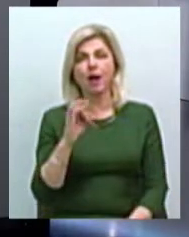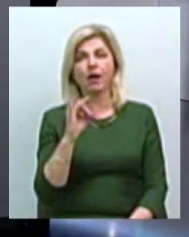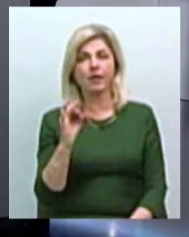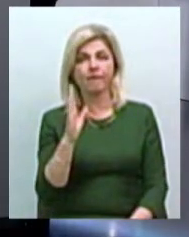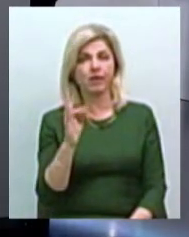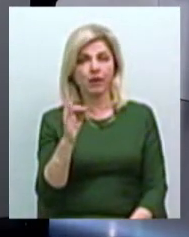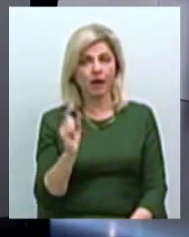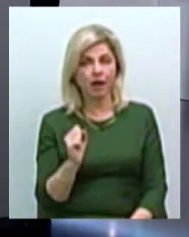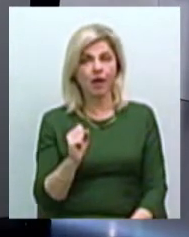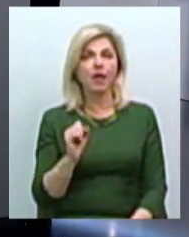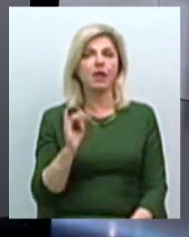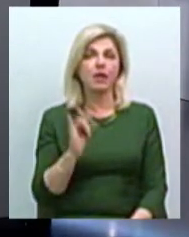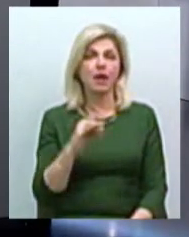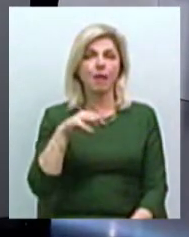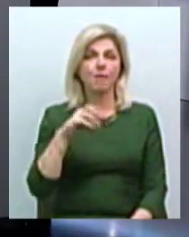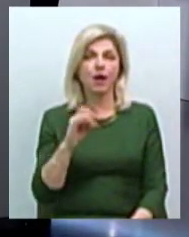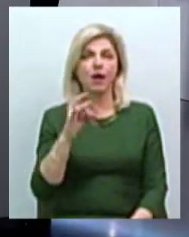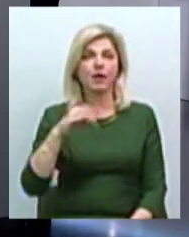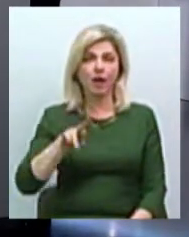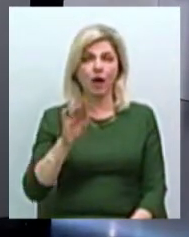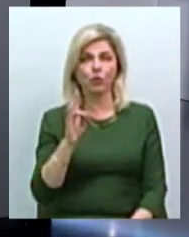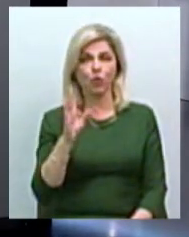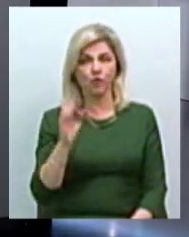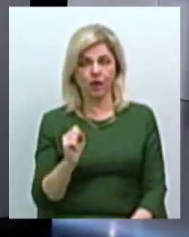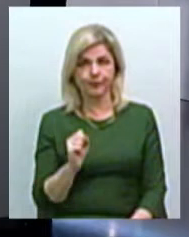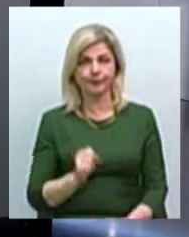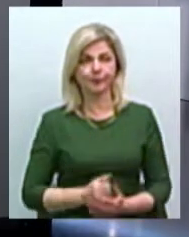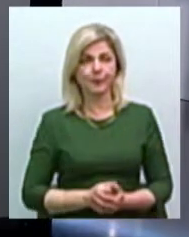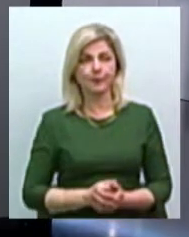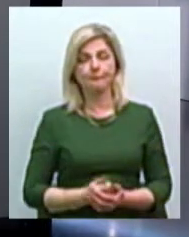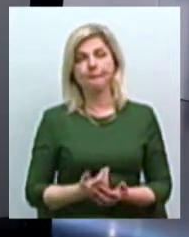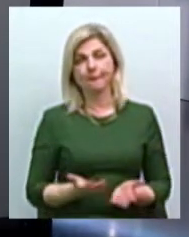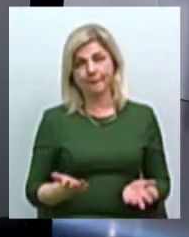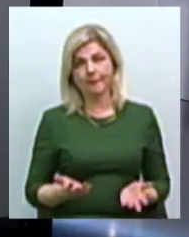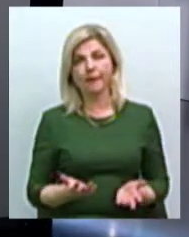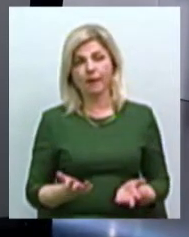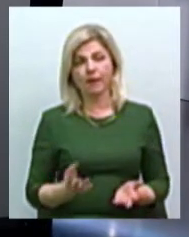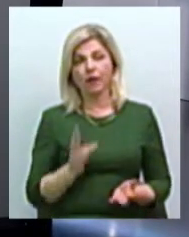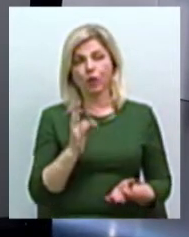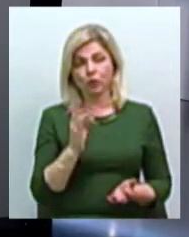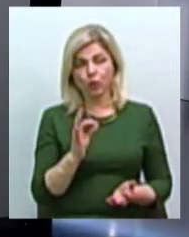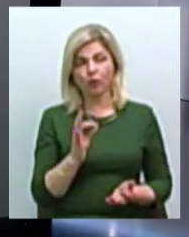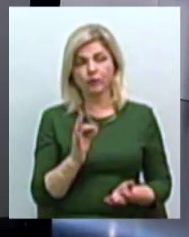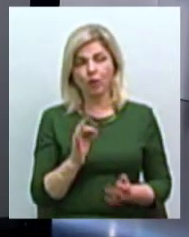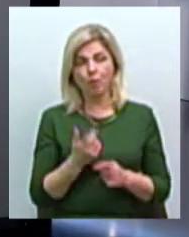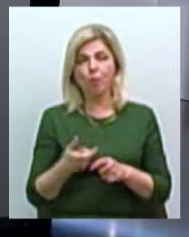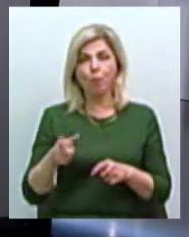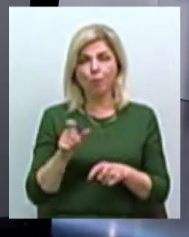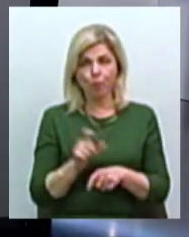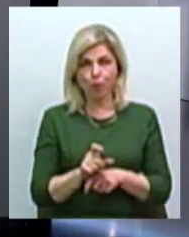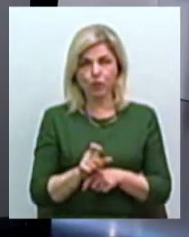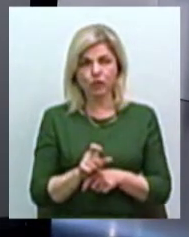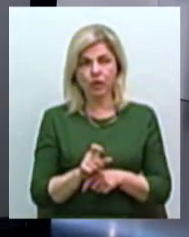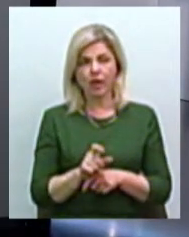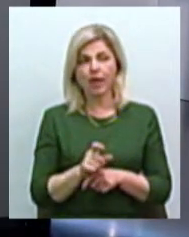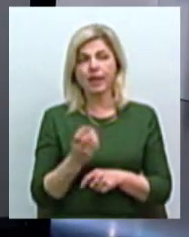вистраювати рікінг жахливості доріг. Ну так, сьогодні ми всього не перебачуємо. Більше не